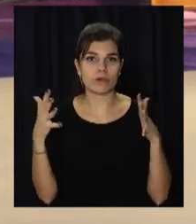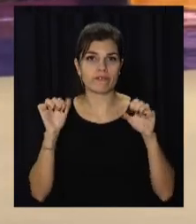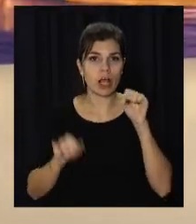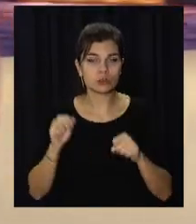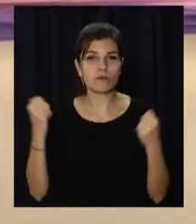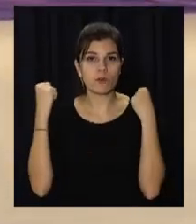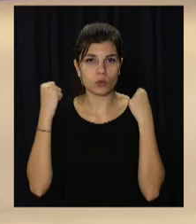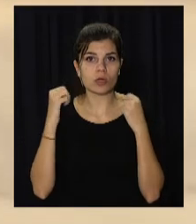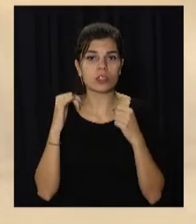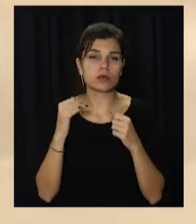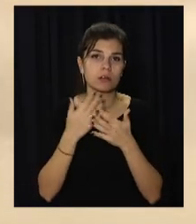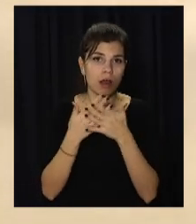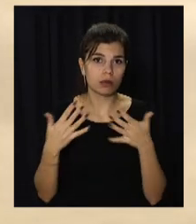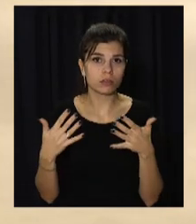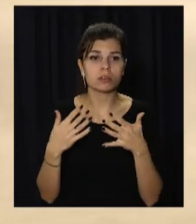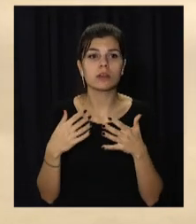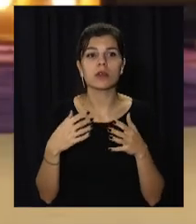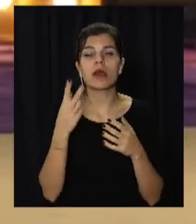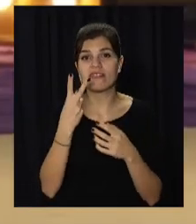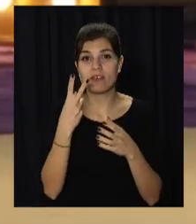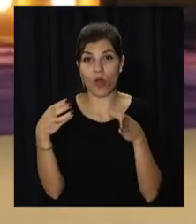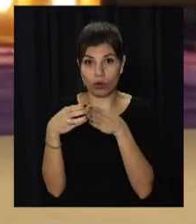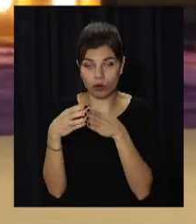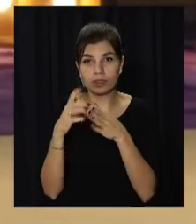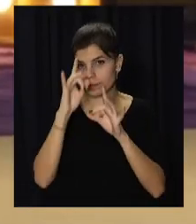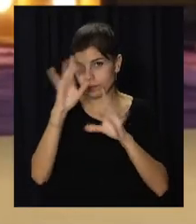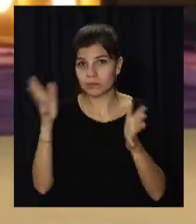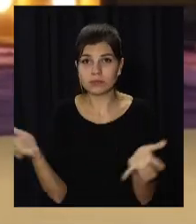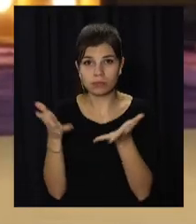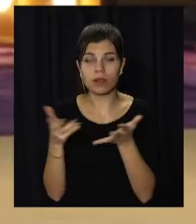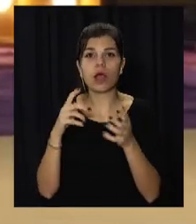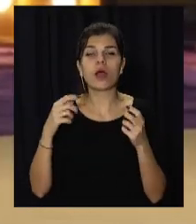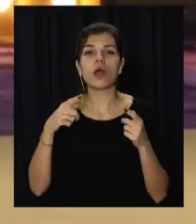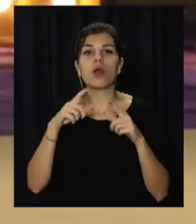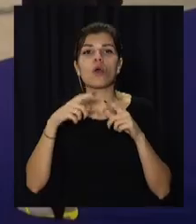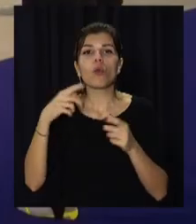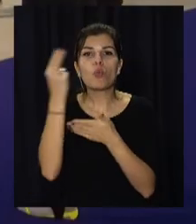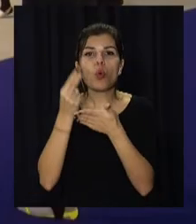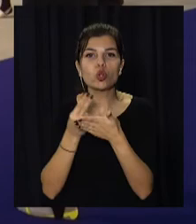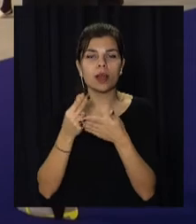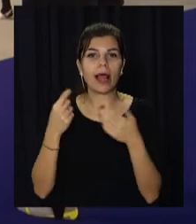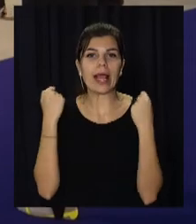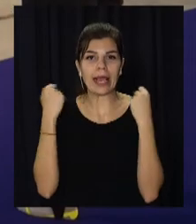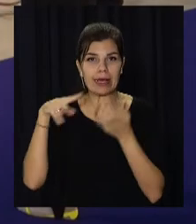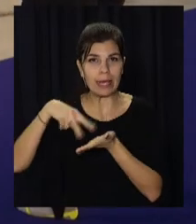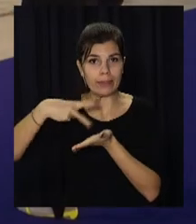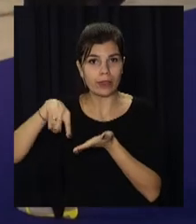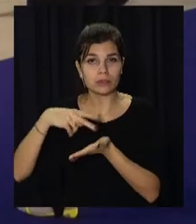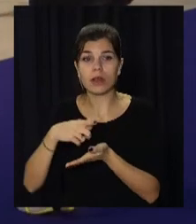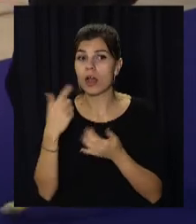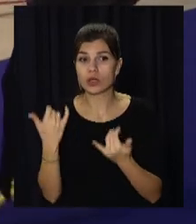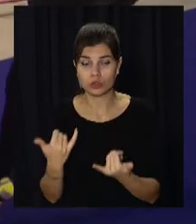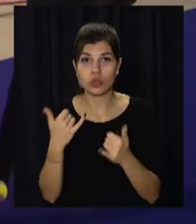занять фізкультурою та спортом. Разом дві організації популяризуватимуть художну гімнастику в школах. Зараз на Дніпропетровщині цей вид спорту